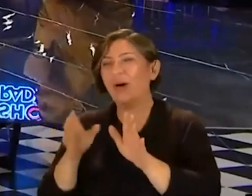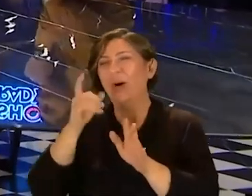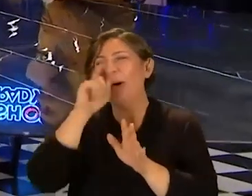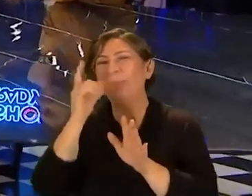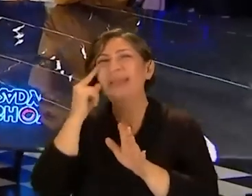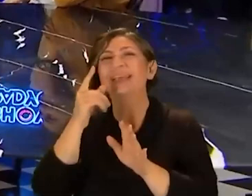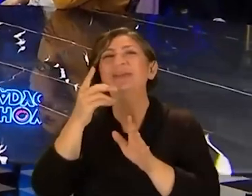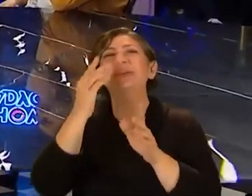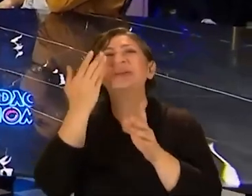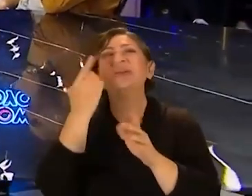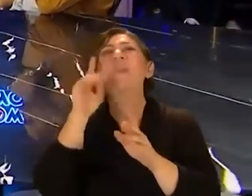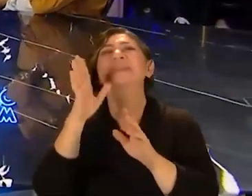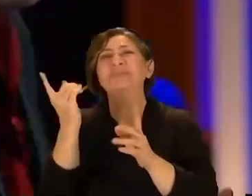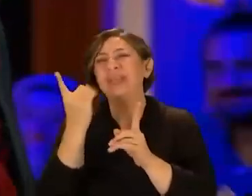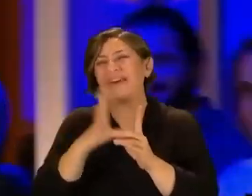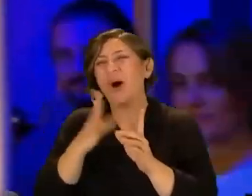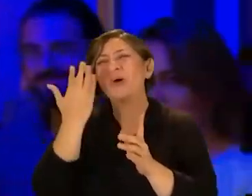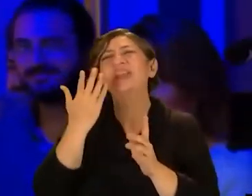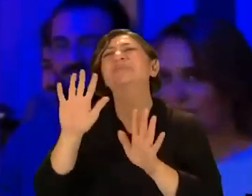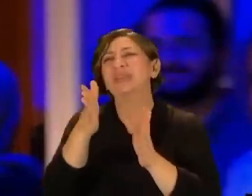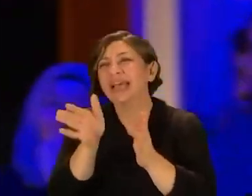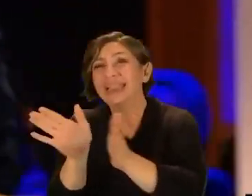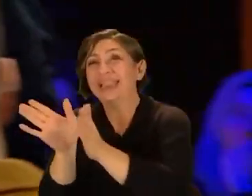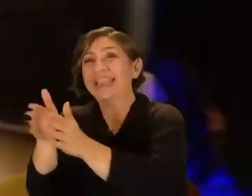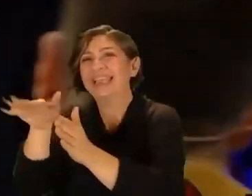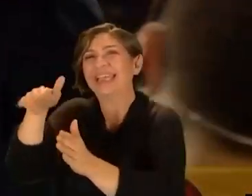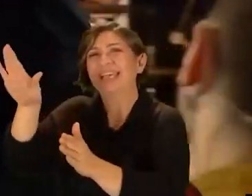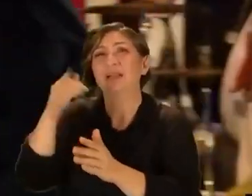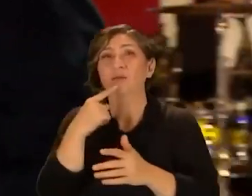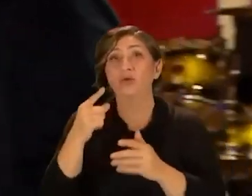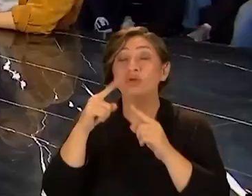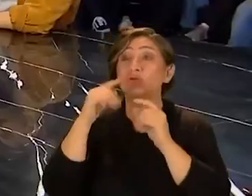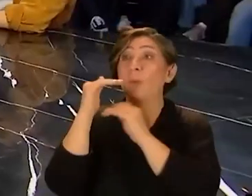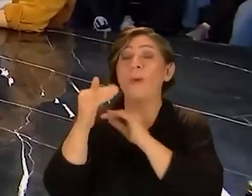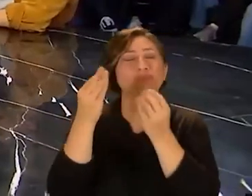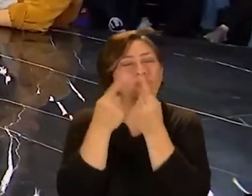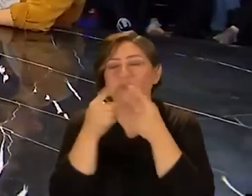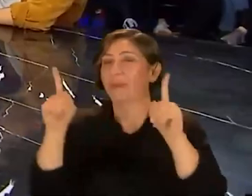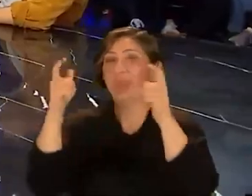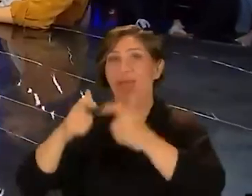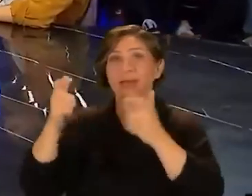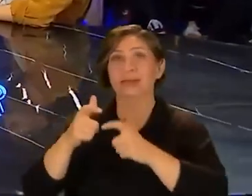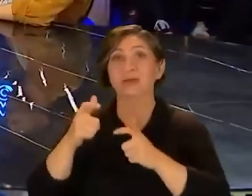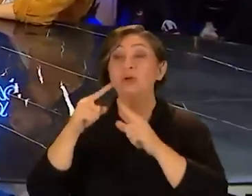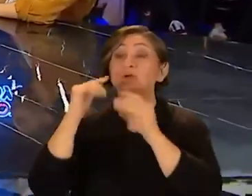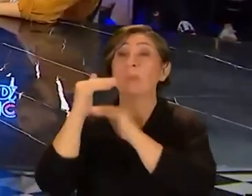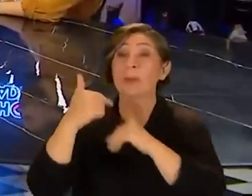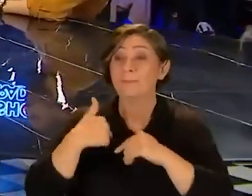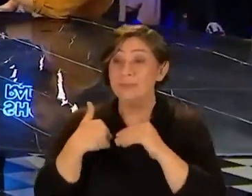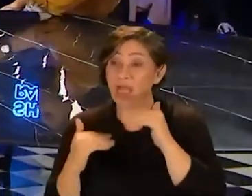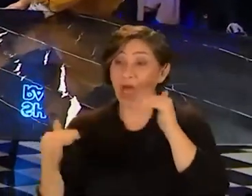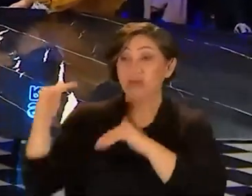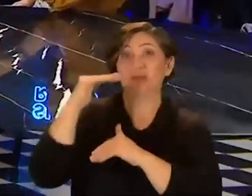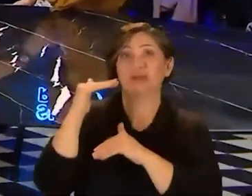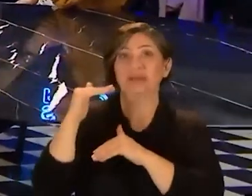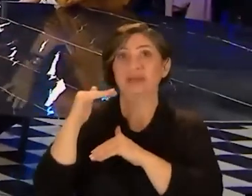dehliyorlar Okan Bey sizin görmekten hoşlanmayacağınız şeyler olacak falan filan diye dehliyorlar beni Toplum bambaşka bir yerde Evet Toplum bizi aştı